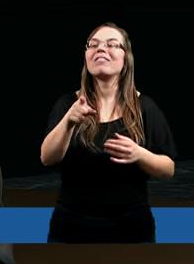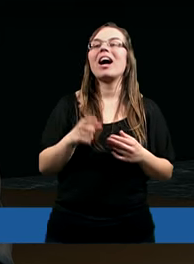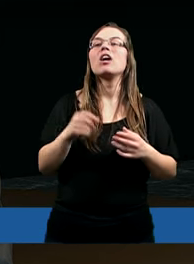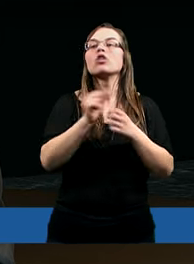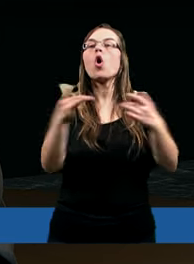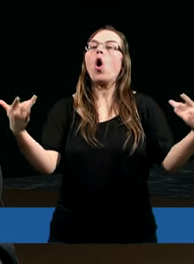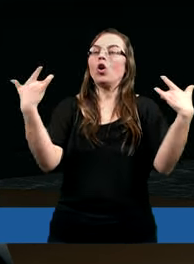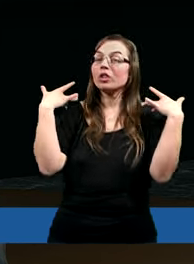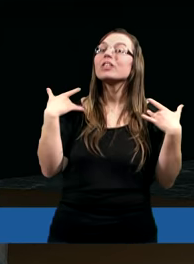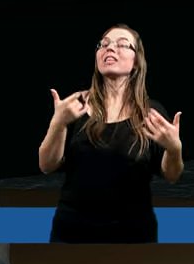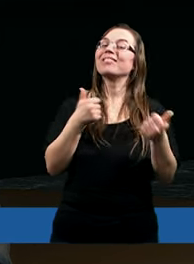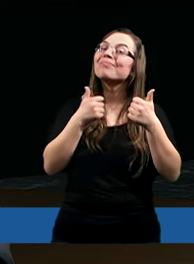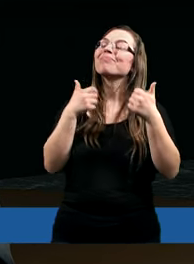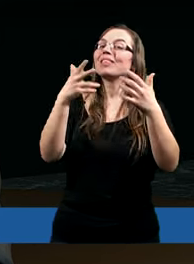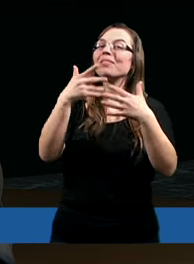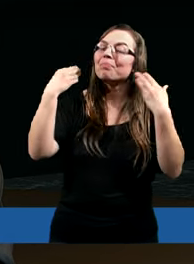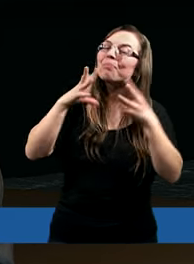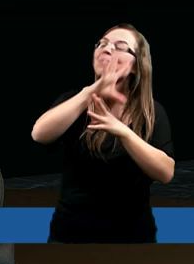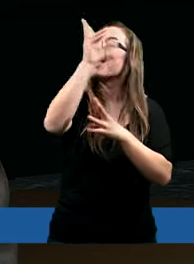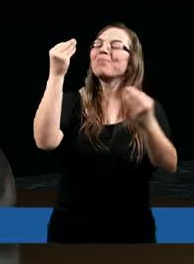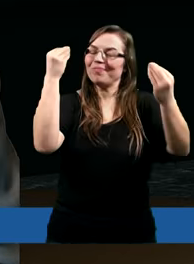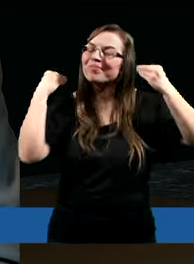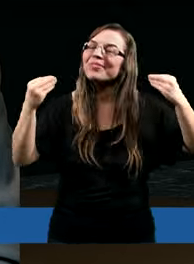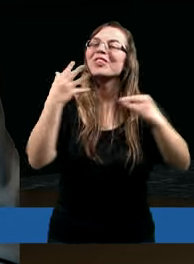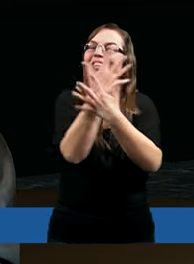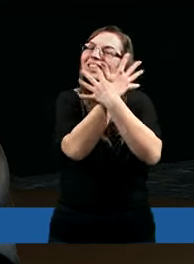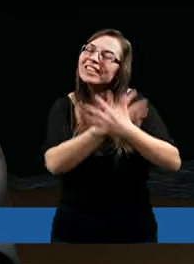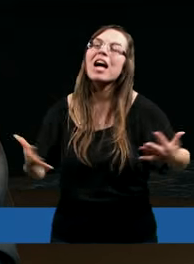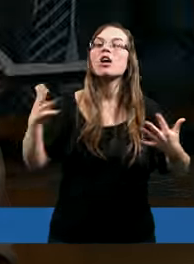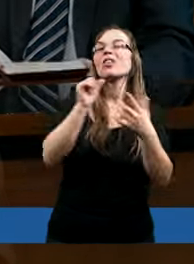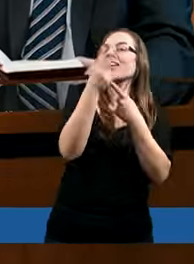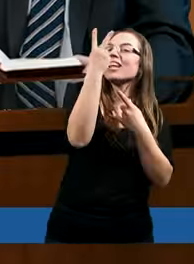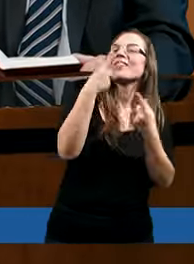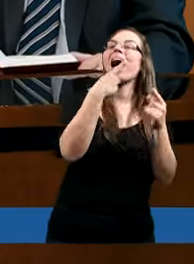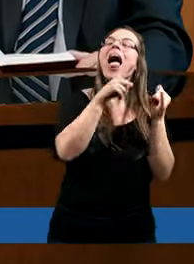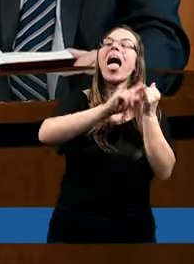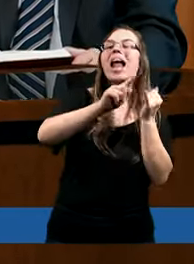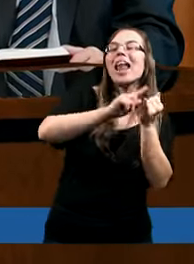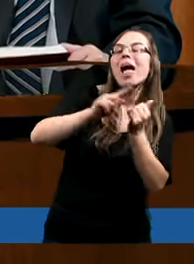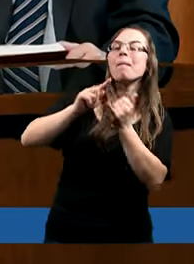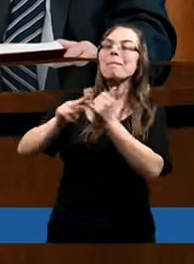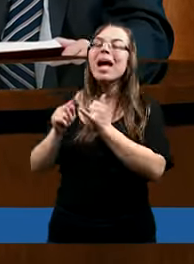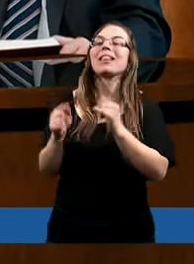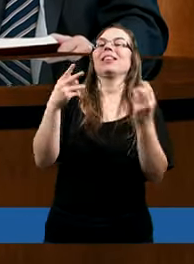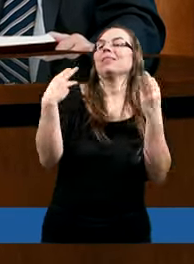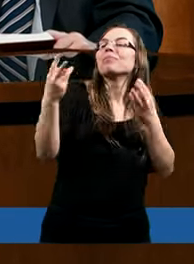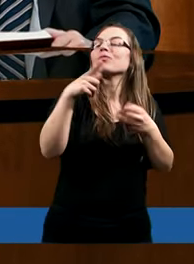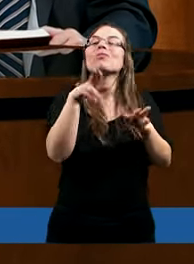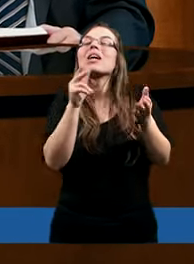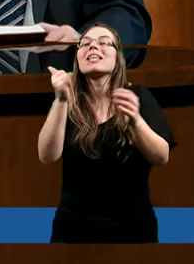do życia na cudownej, przepięknej ziemi. A więc to już są te dwa elementy celów, jakie sobie